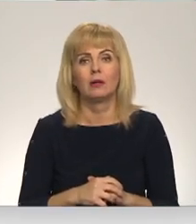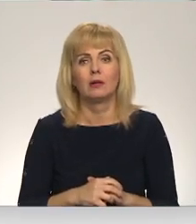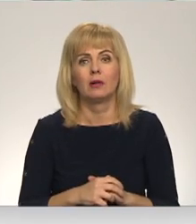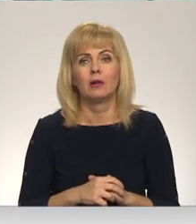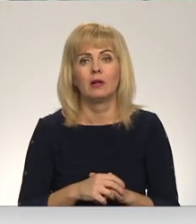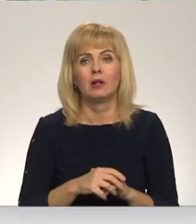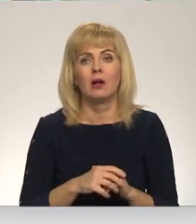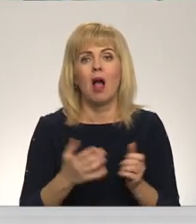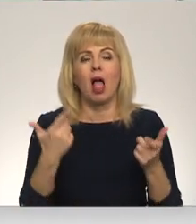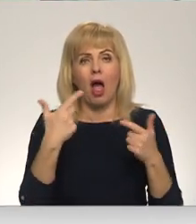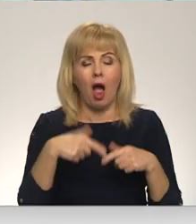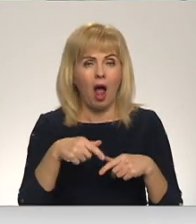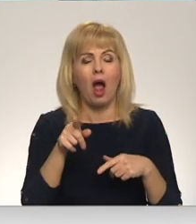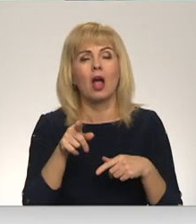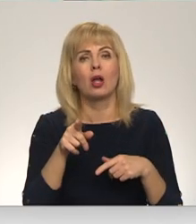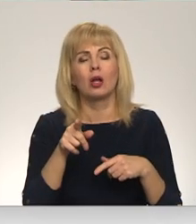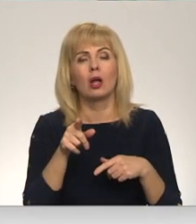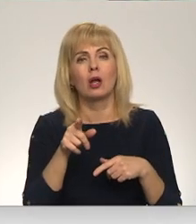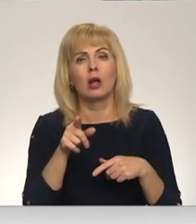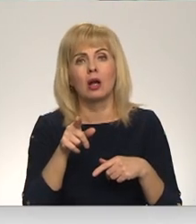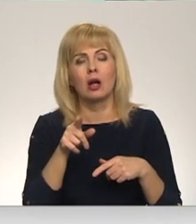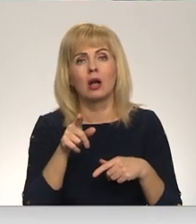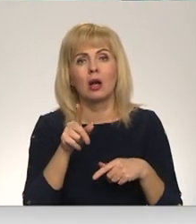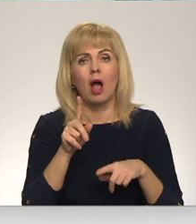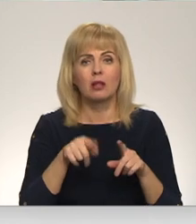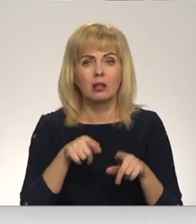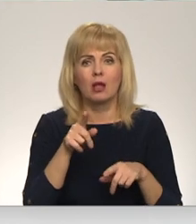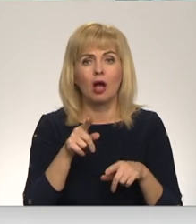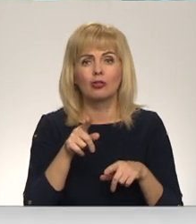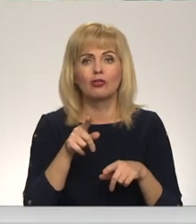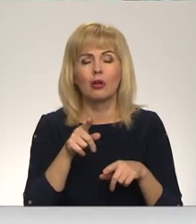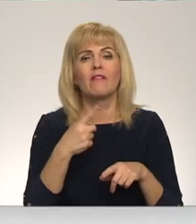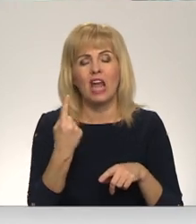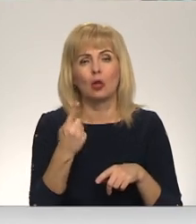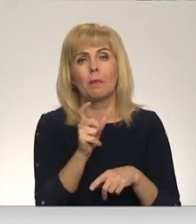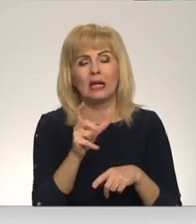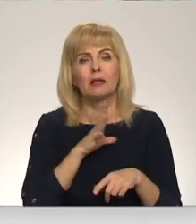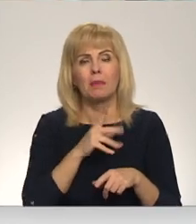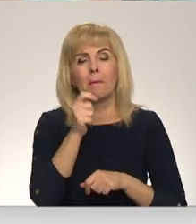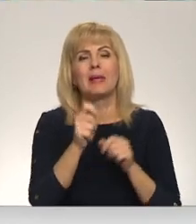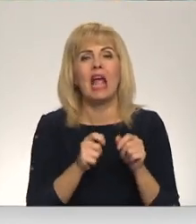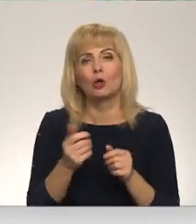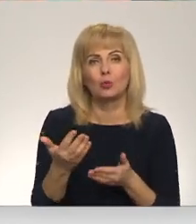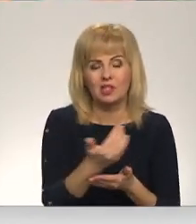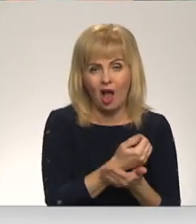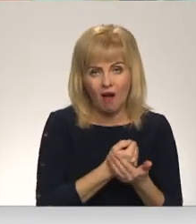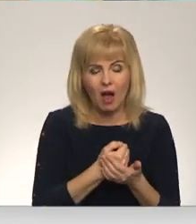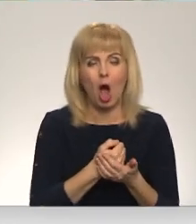laikas prīdi braucu arī pienu savātus. Un tur